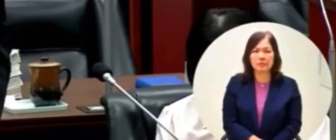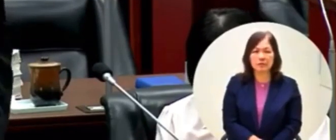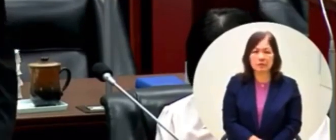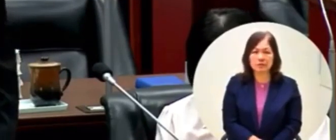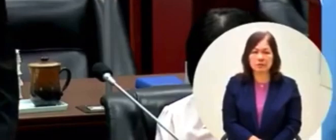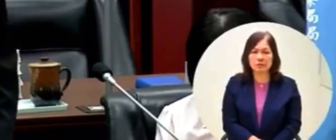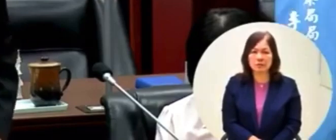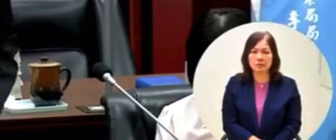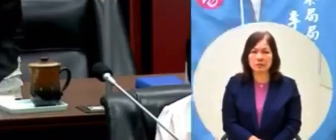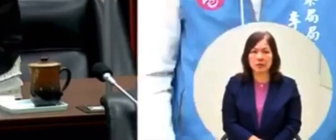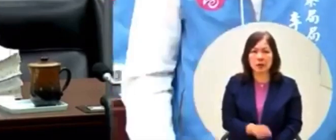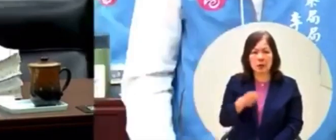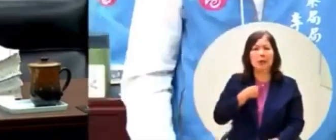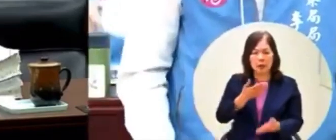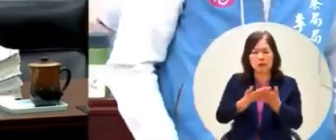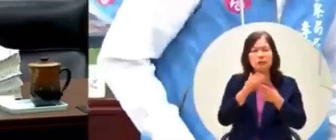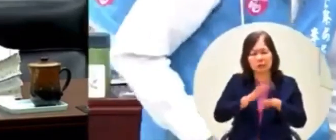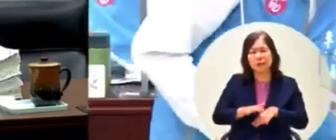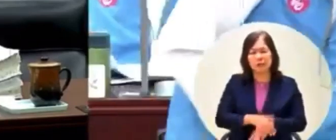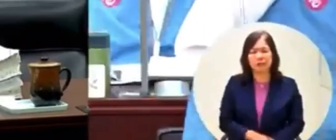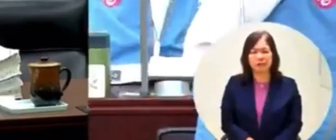我們就送你了來